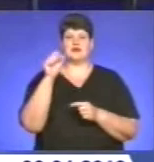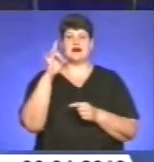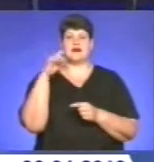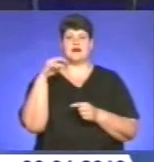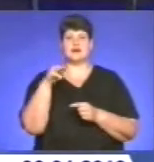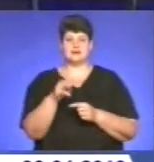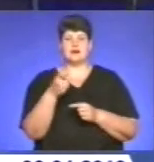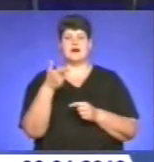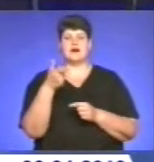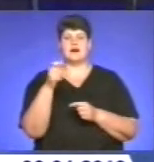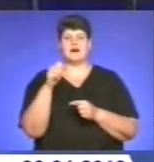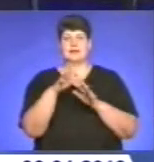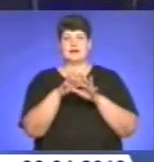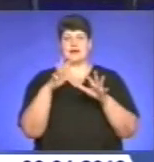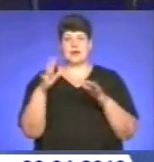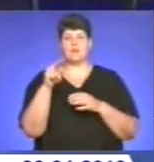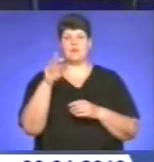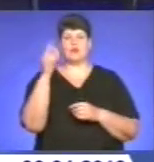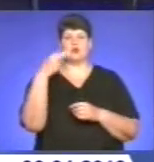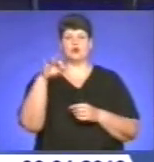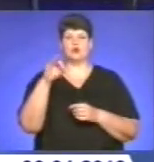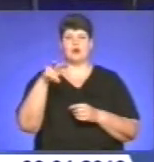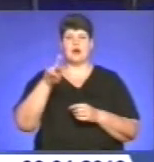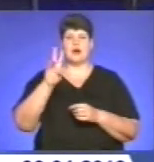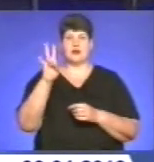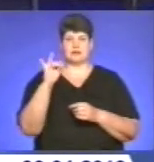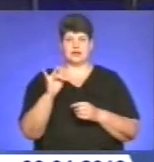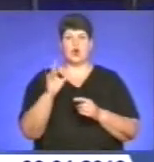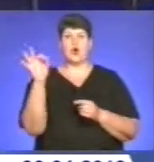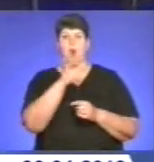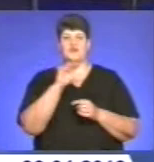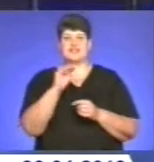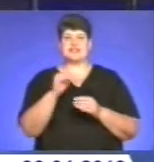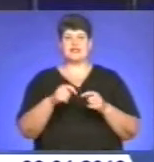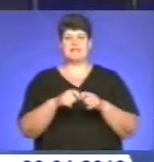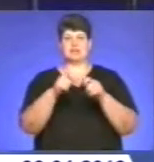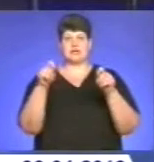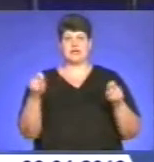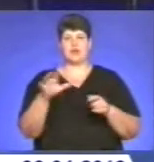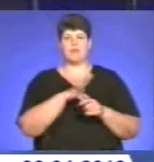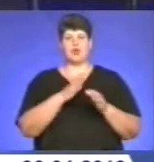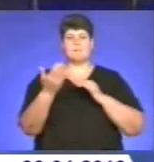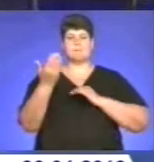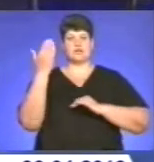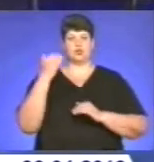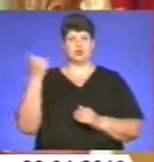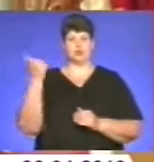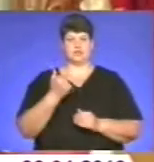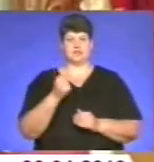сучасного торгівельно-розважального закладу «Подоляни». Офіційне відкриття афішованої виставки відбулося минулої неділі.